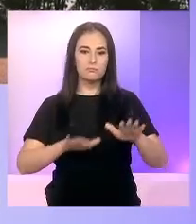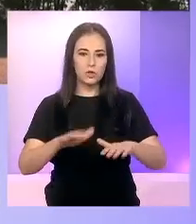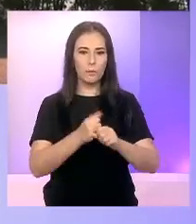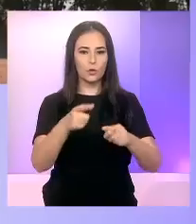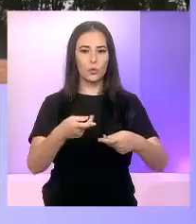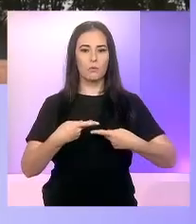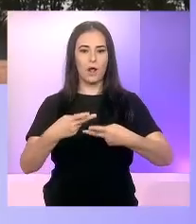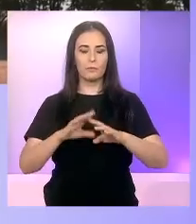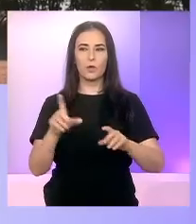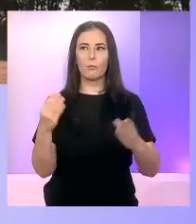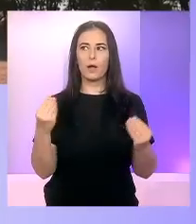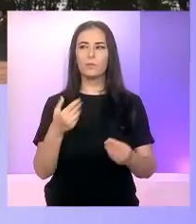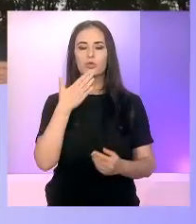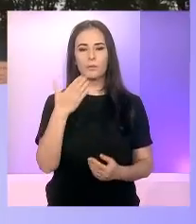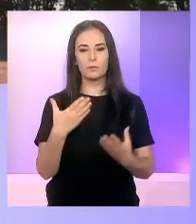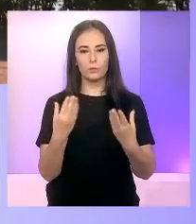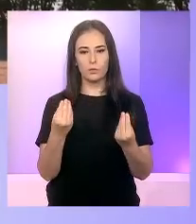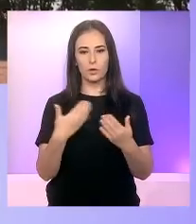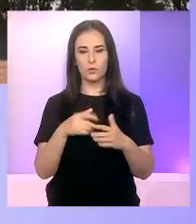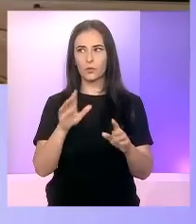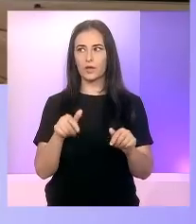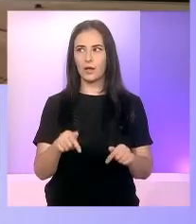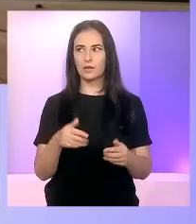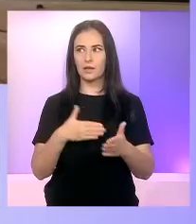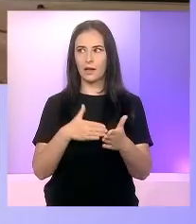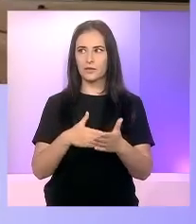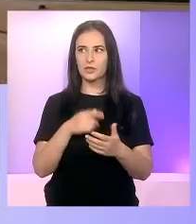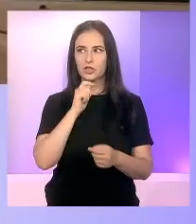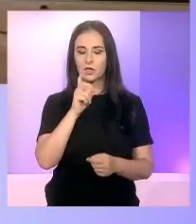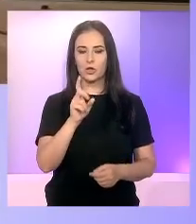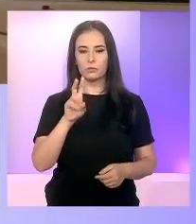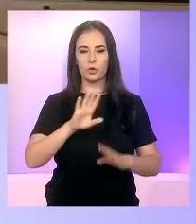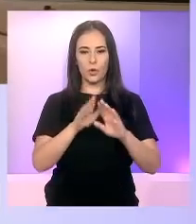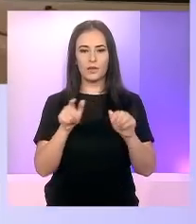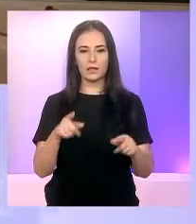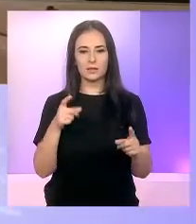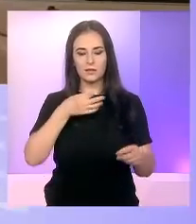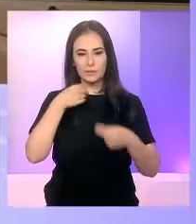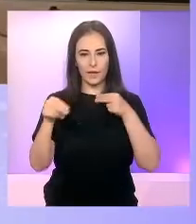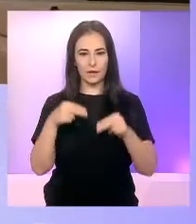Marea Neagă în acest moment. Mulțumesc. Mulțumesc, Cezar Gărgini. pentru intervenția în jurnal și pentru toate aceste explicații.